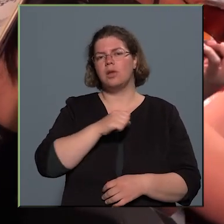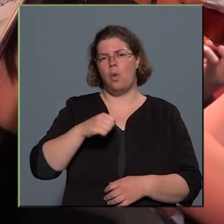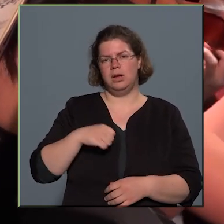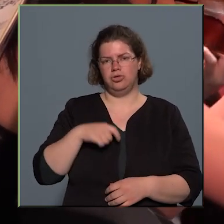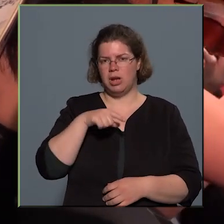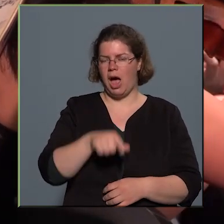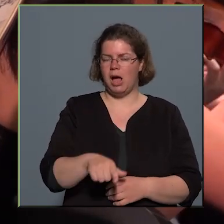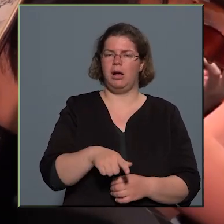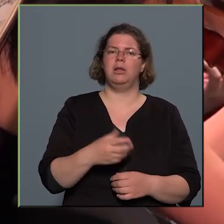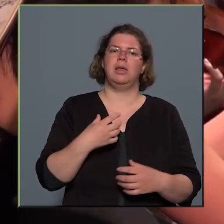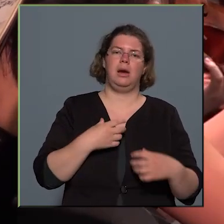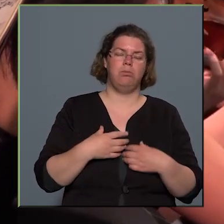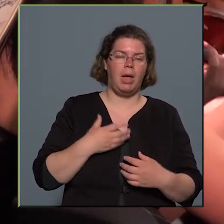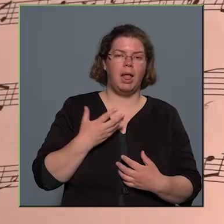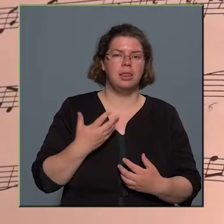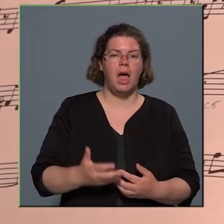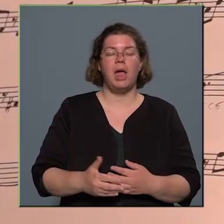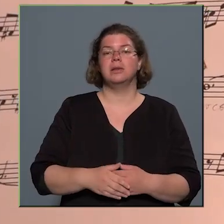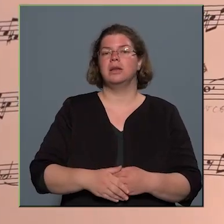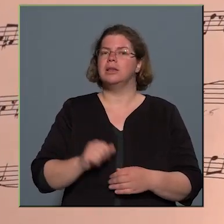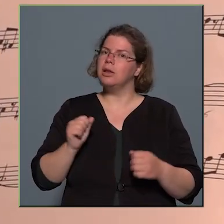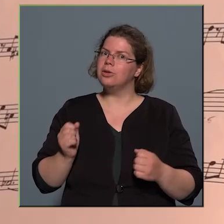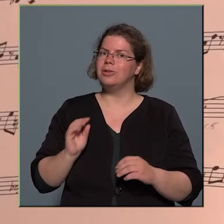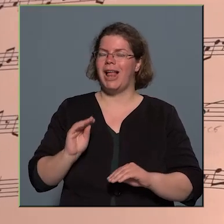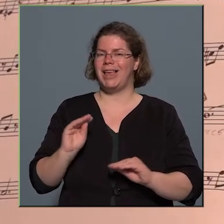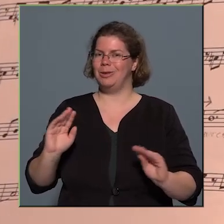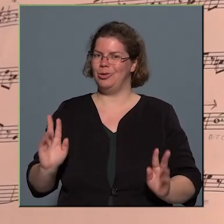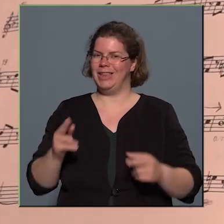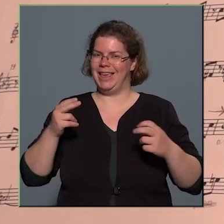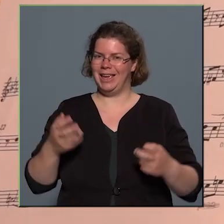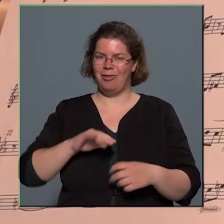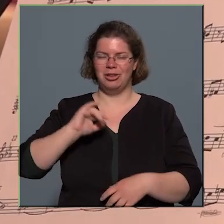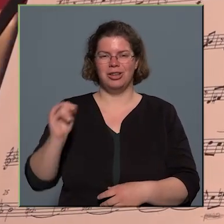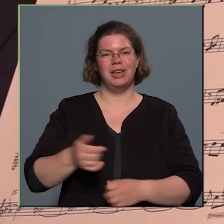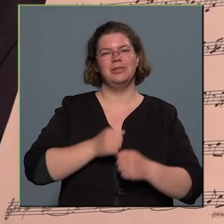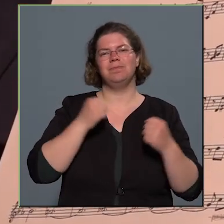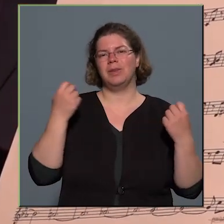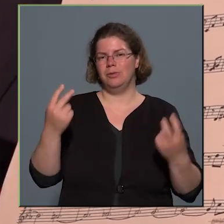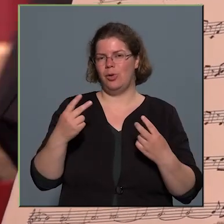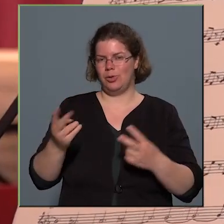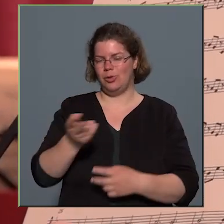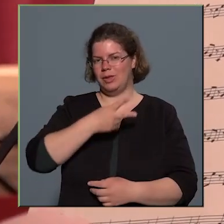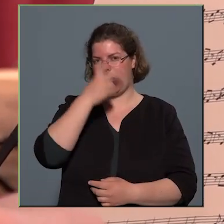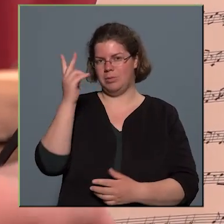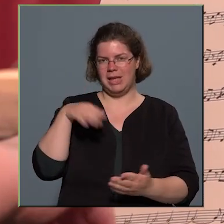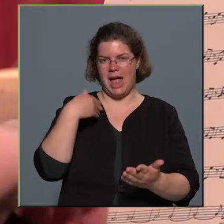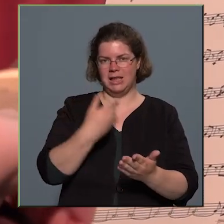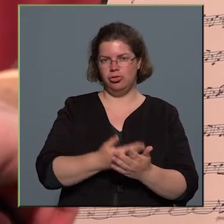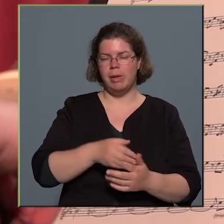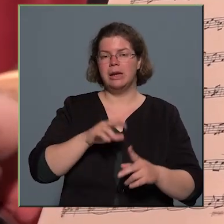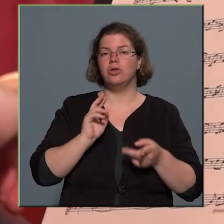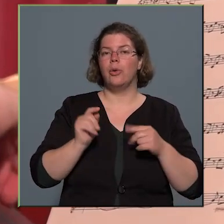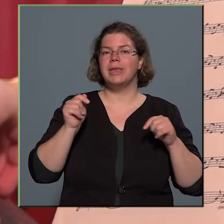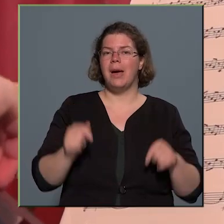az intézet, ez egy nagyon jelentős kihívás, és egy fontos szakmai elismerés, hogy